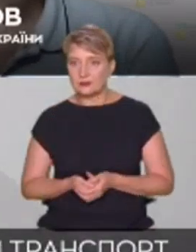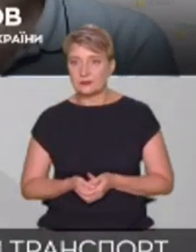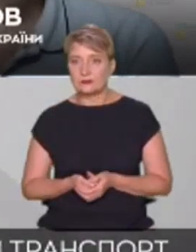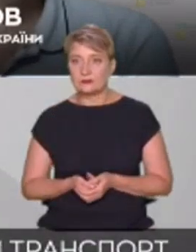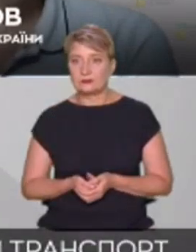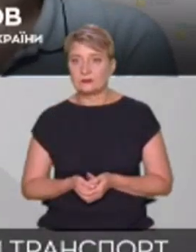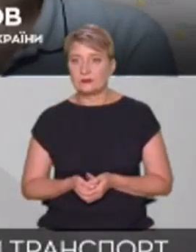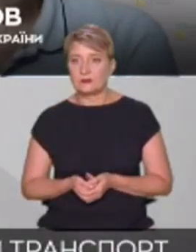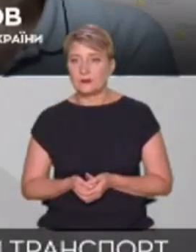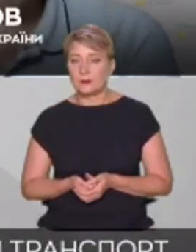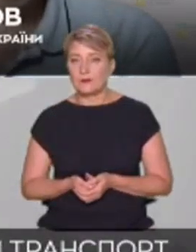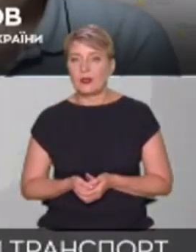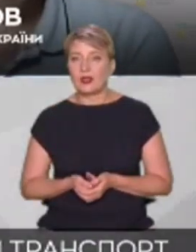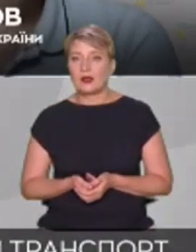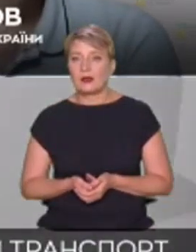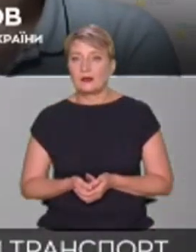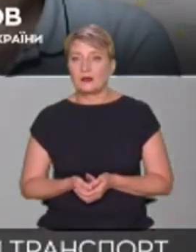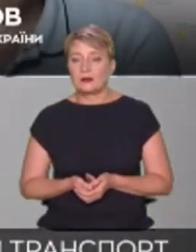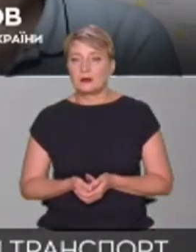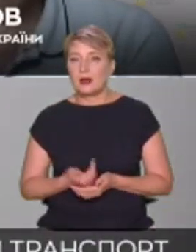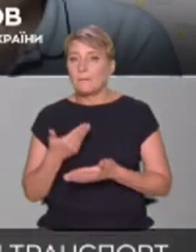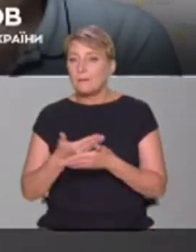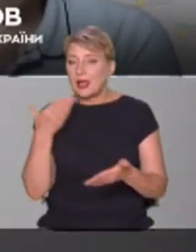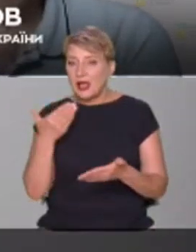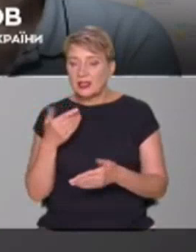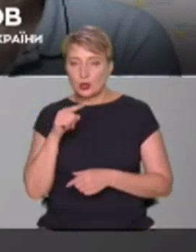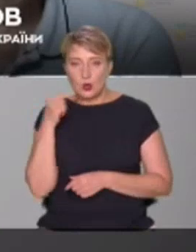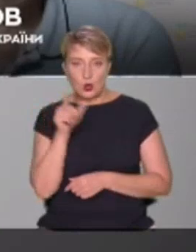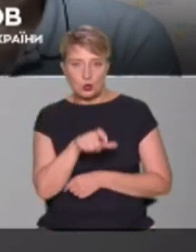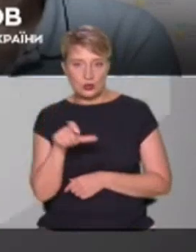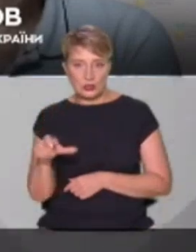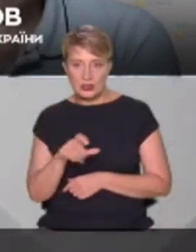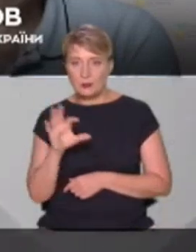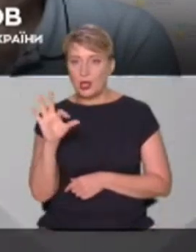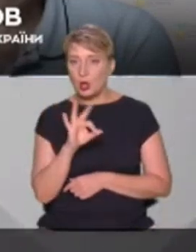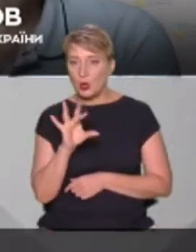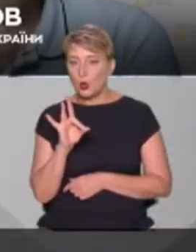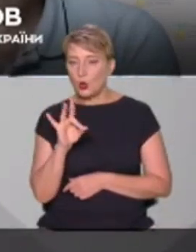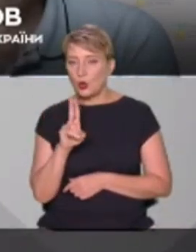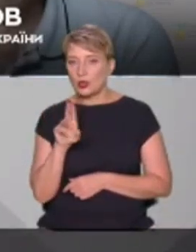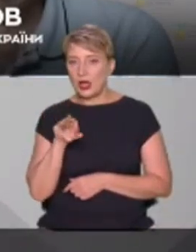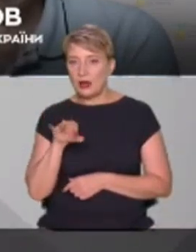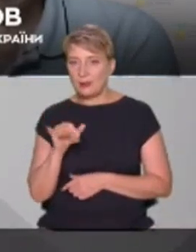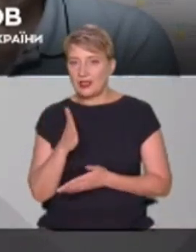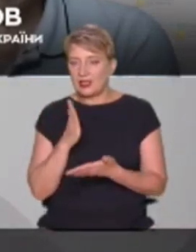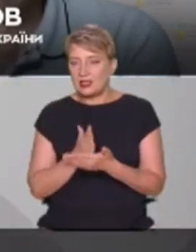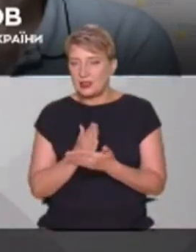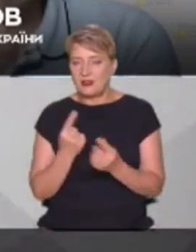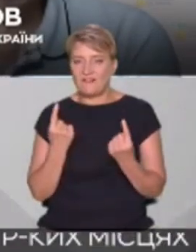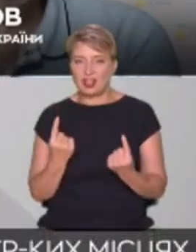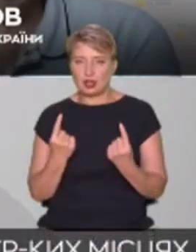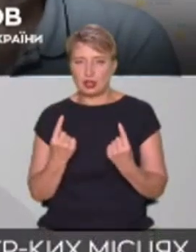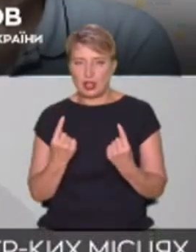Ви знаєте, у нас перед расистами, перед орками цією ордою є величезна перевага. Ми